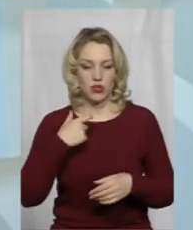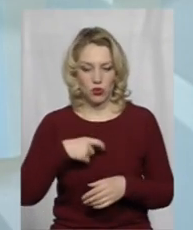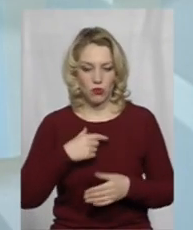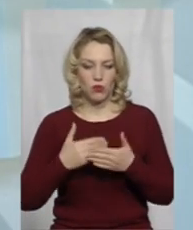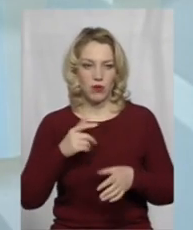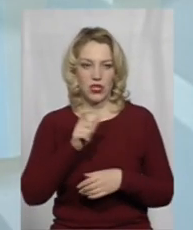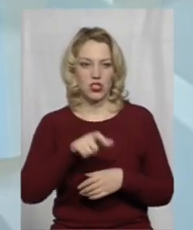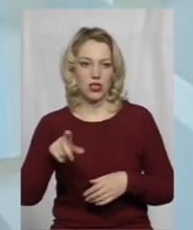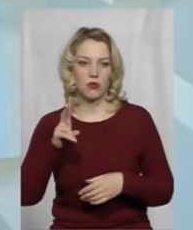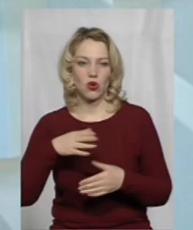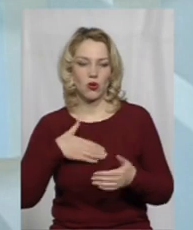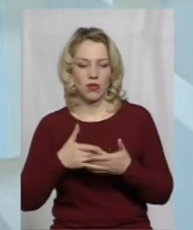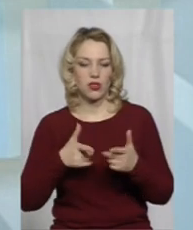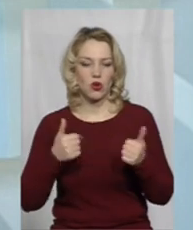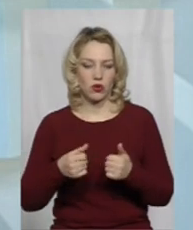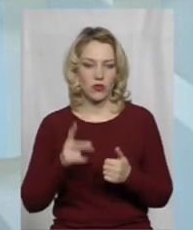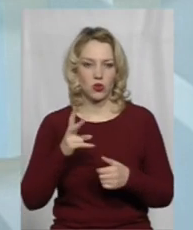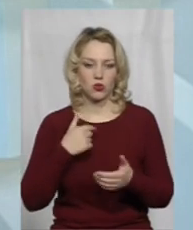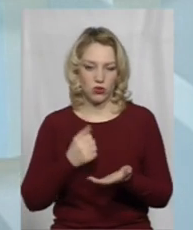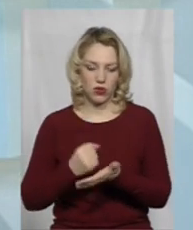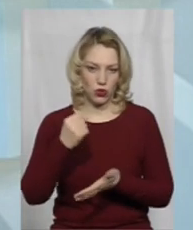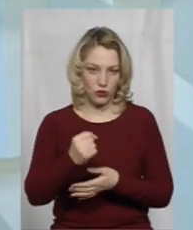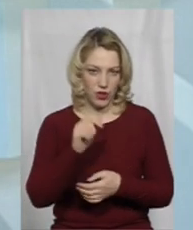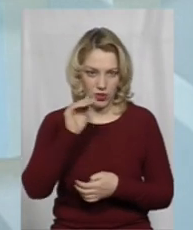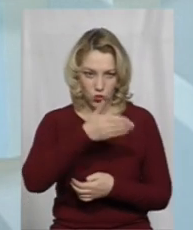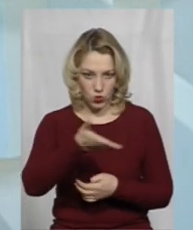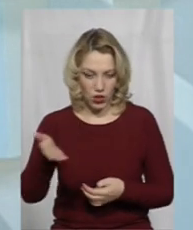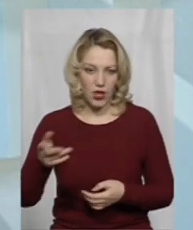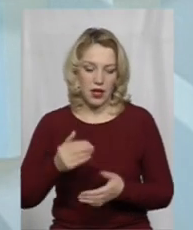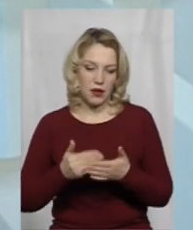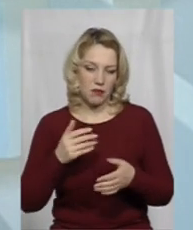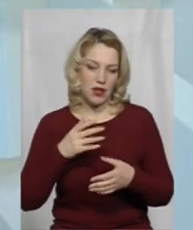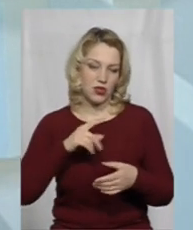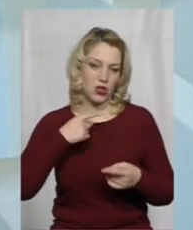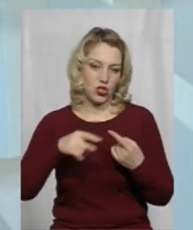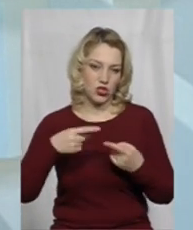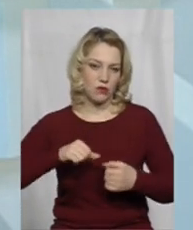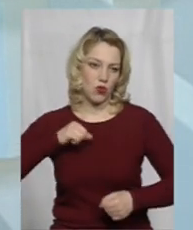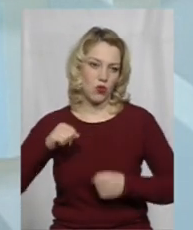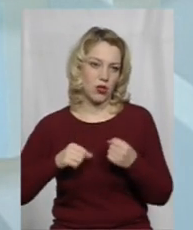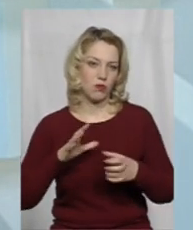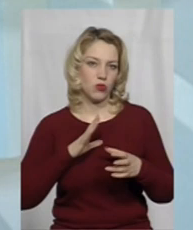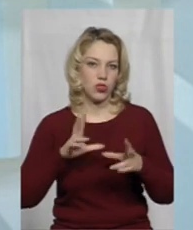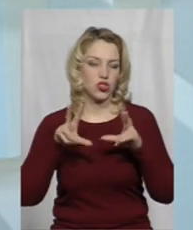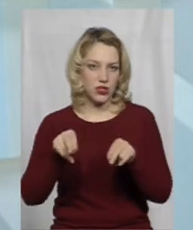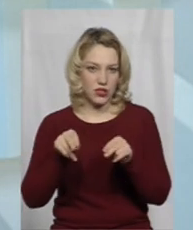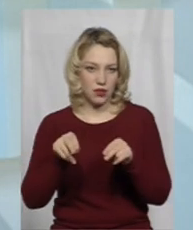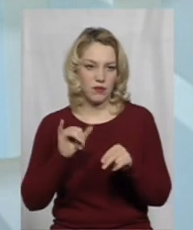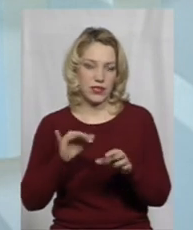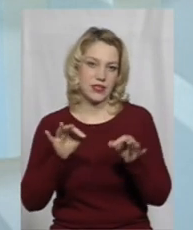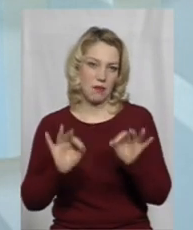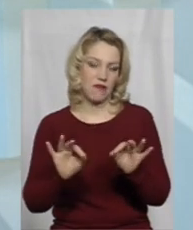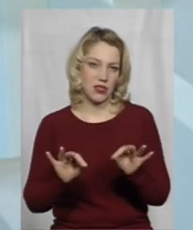організацій, які нас туди деголегували, і перед остальними колегами. Лише бути, напевно, чесним і